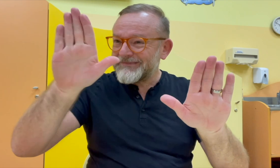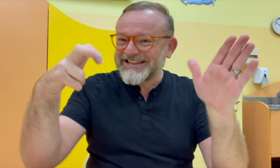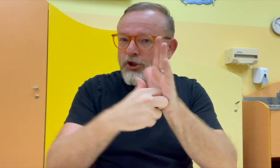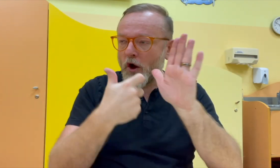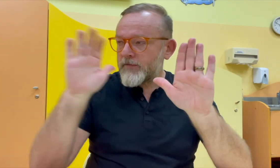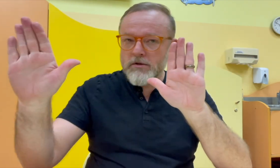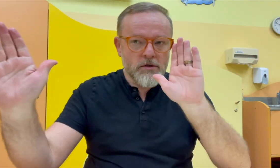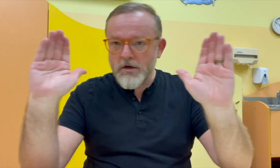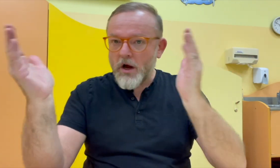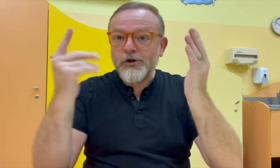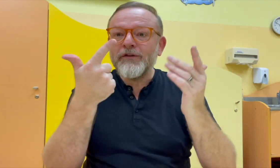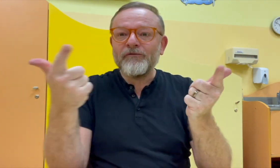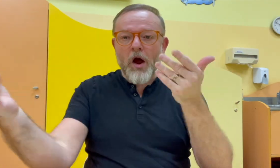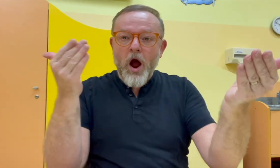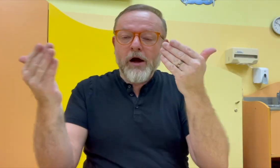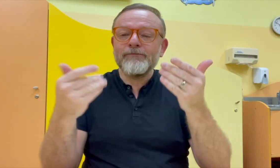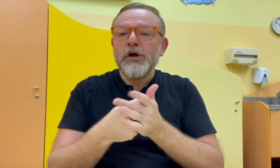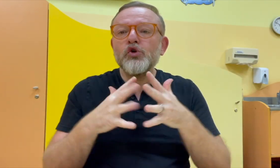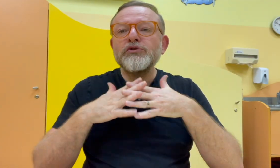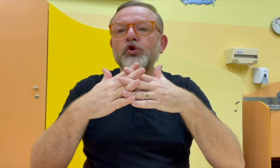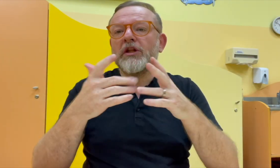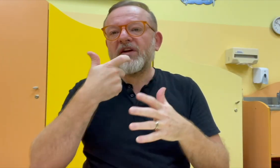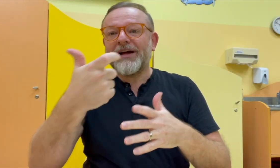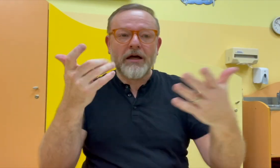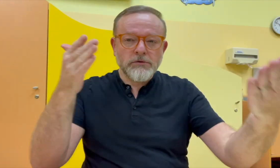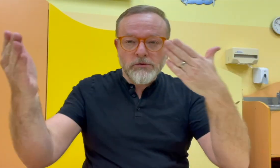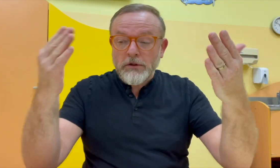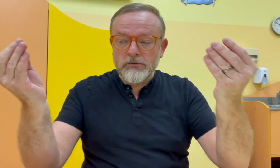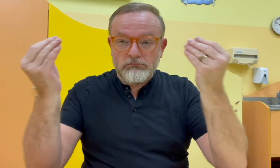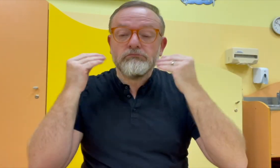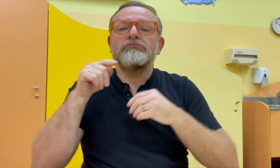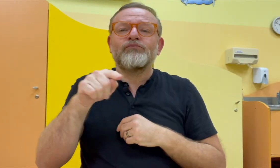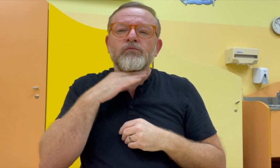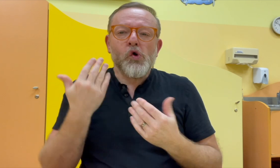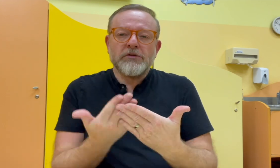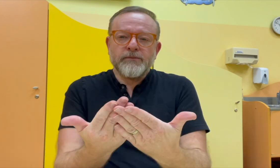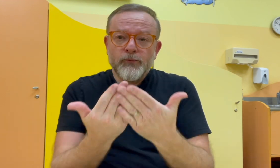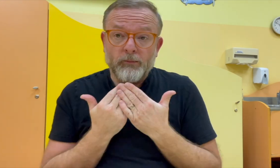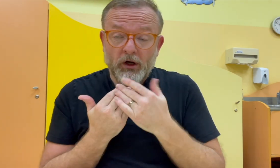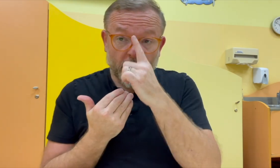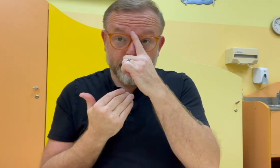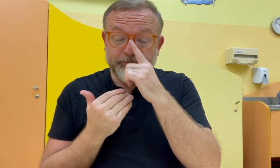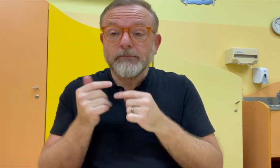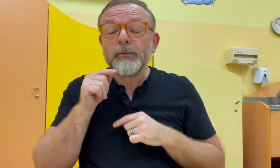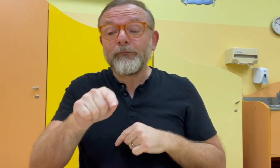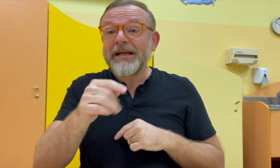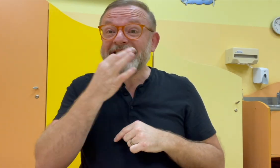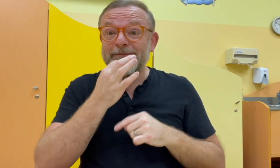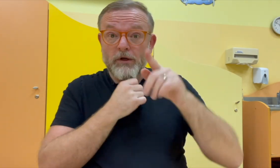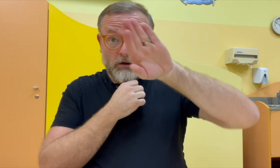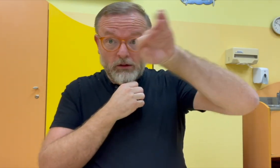jak rychle pochopit látku. Jak si udělat komparačně struktury obou jazyků. To znamená, že vidí